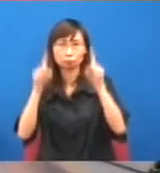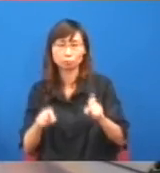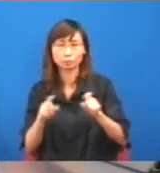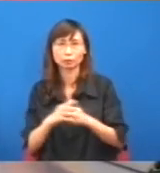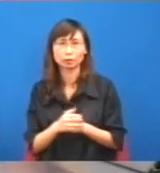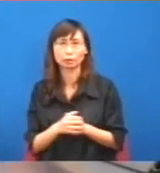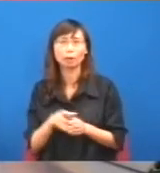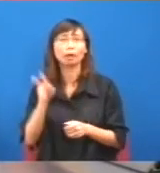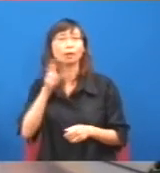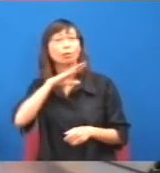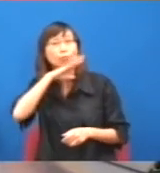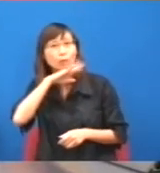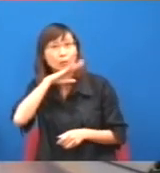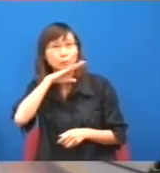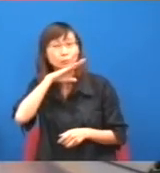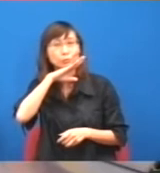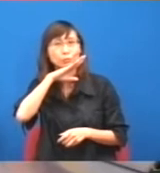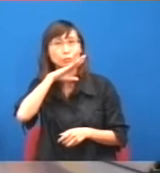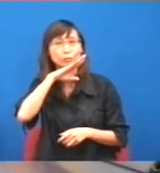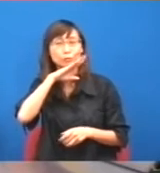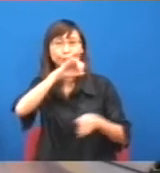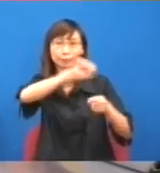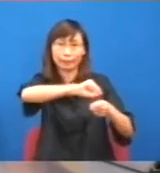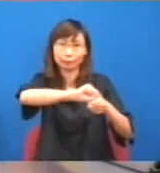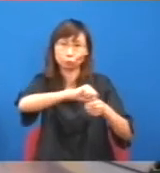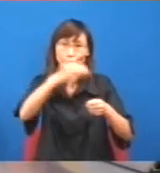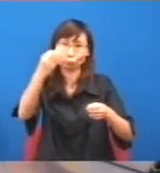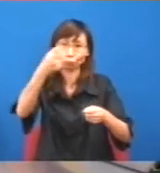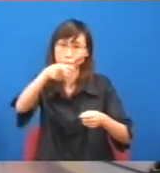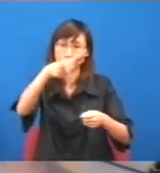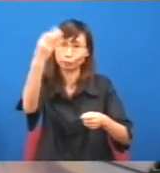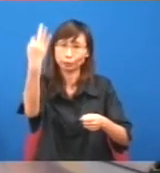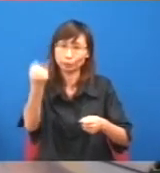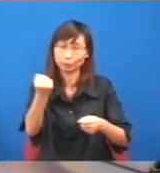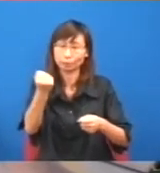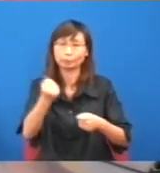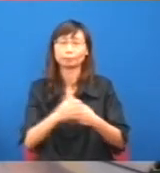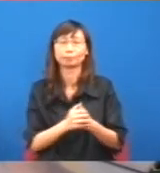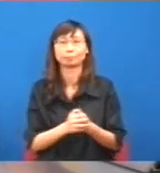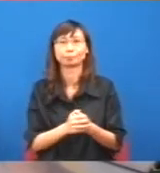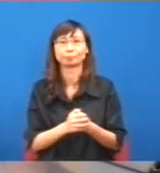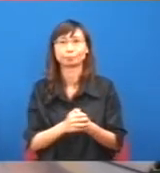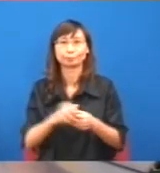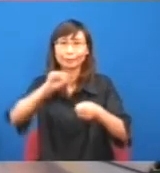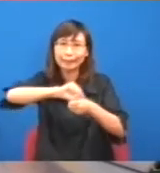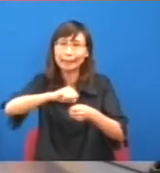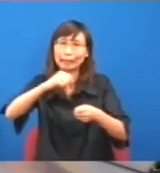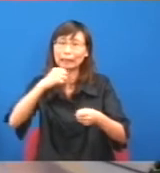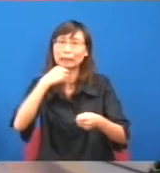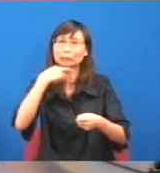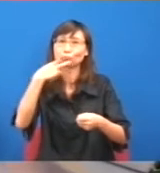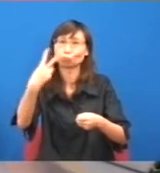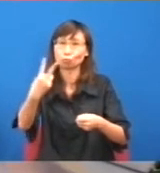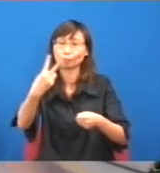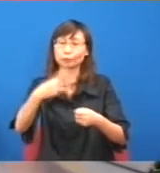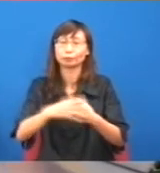假設你現在將,我假設你加了30元,到30元,即加20元,每一個工